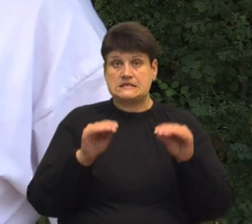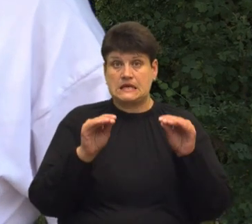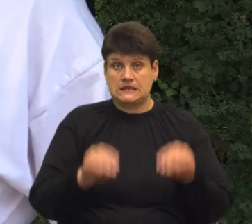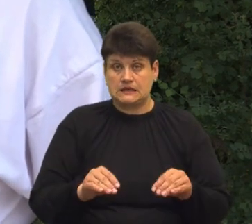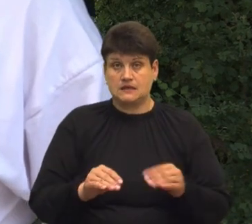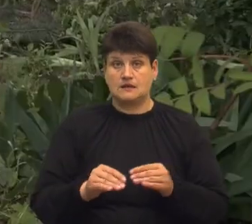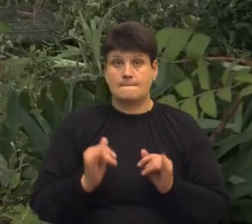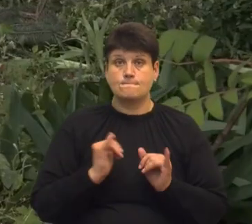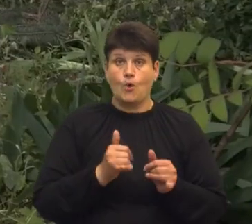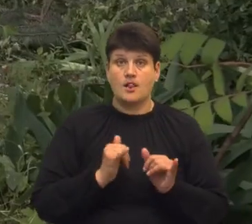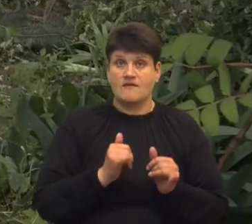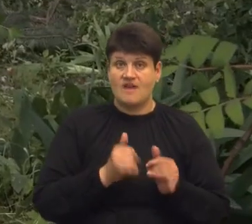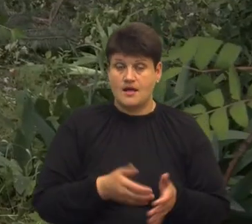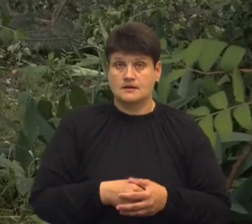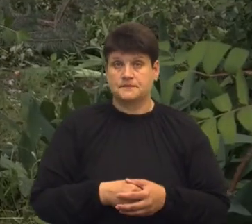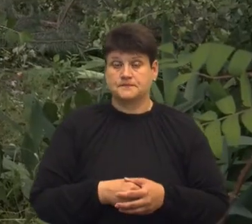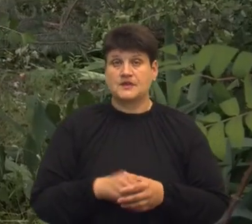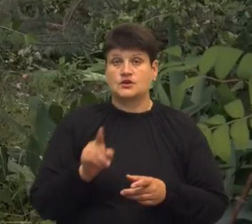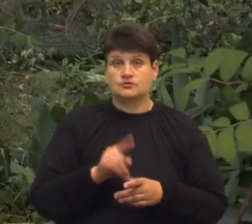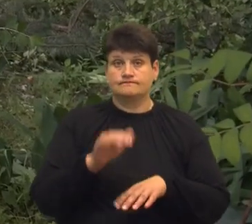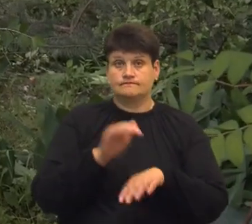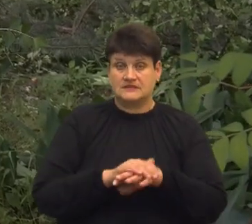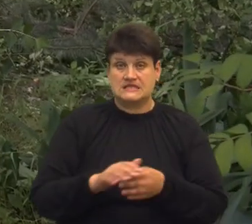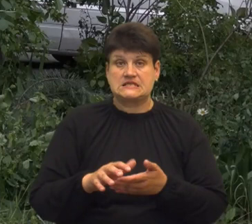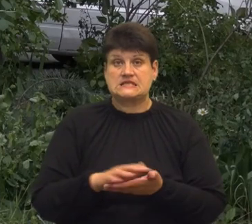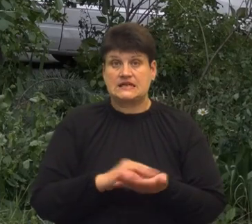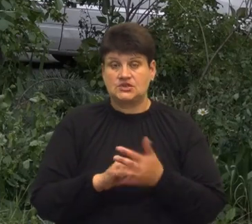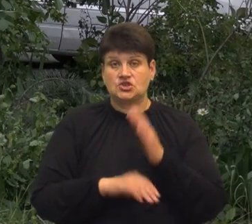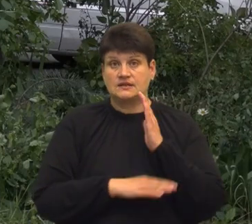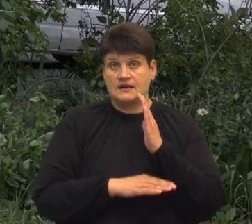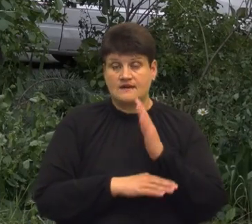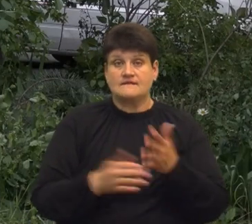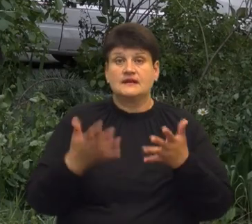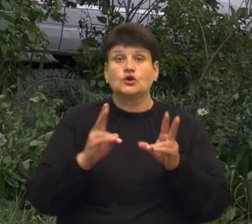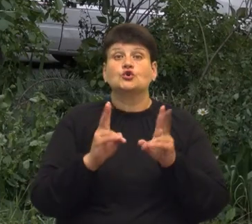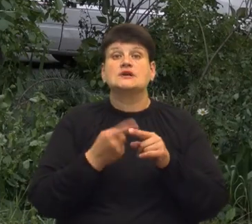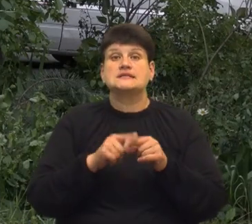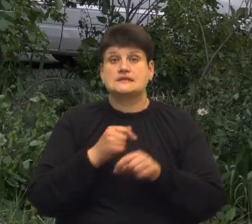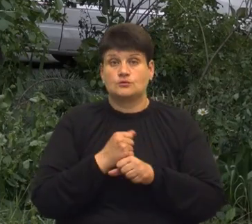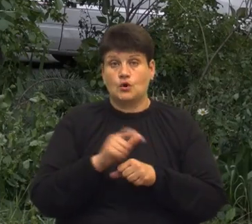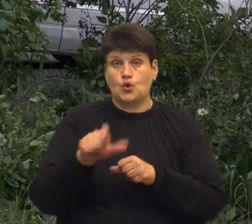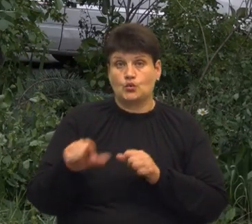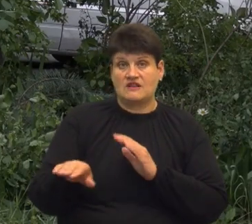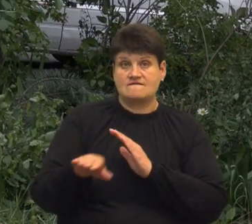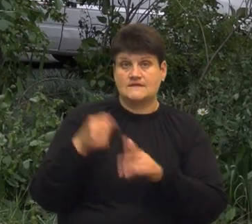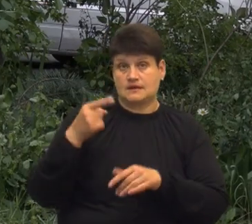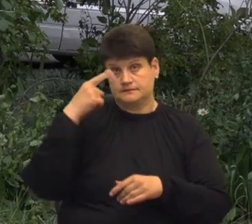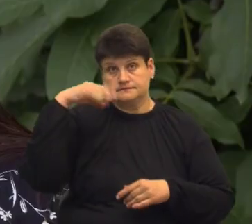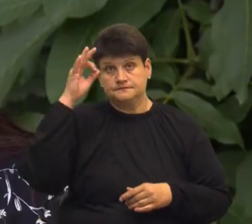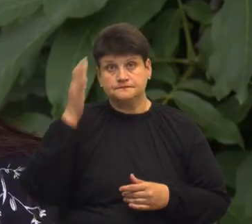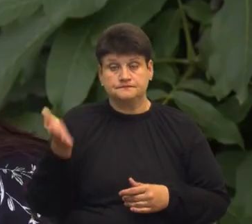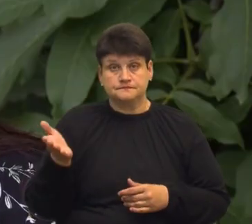поливали. Щоб зафіксувати факт знищення дерев та з'ясувати, хто це зробив, люди викликали правоохоронців.